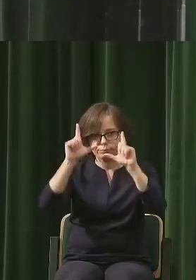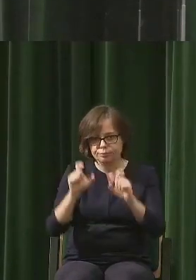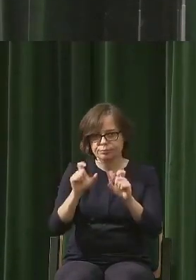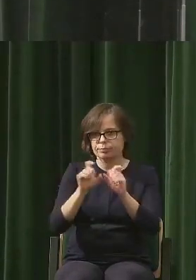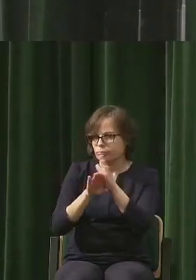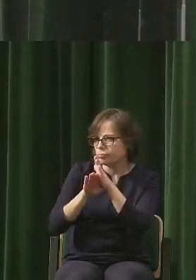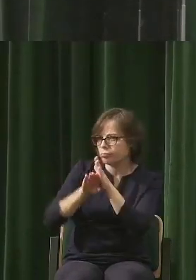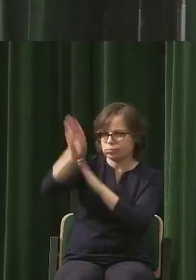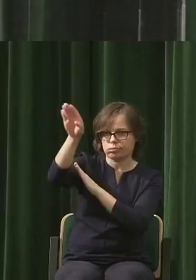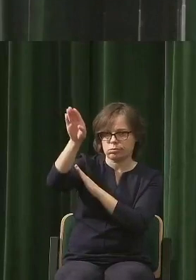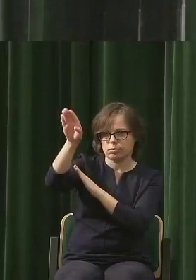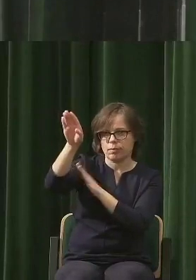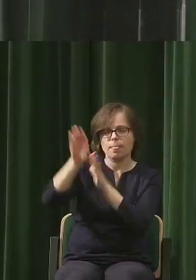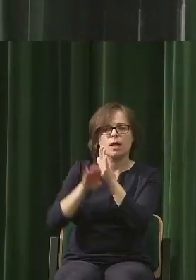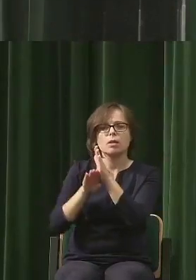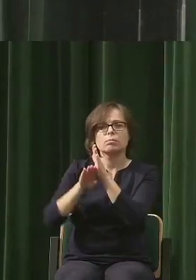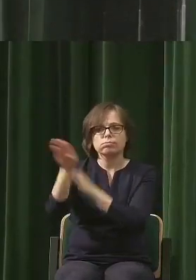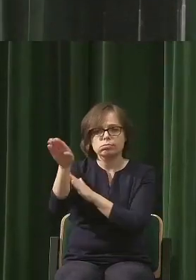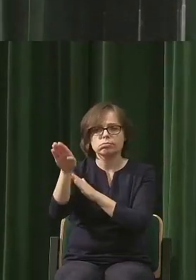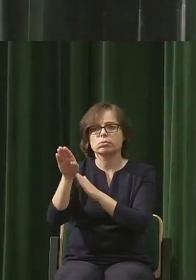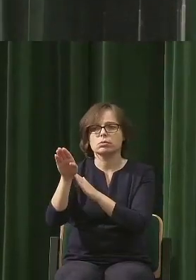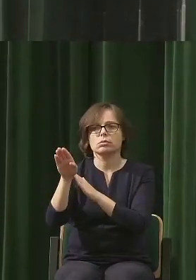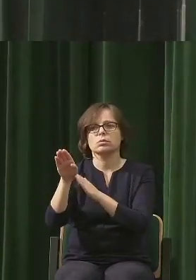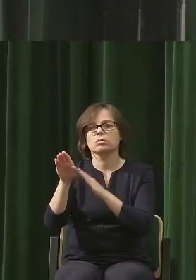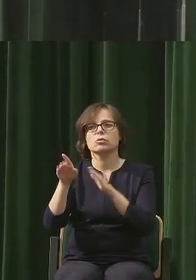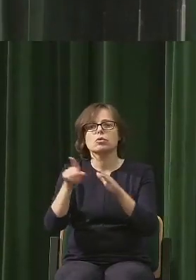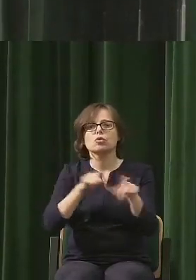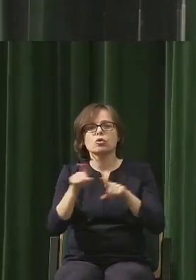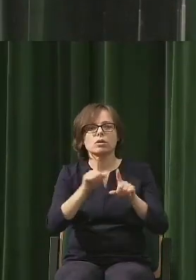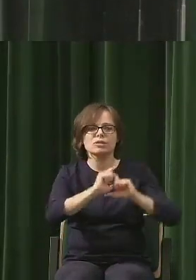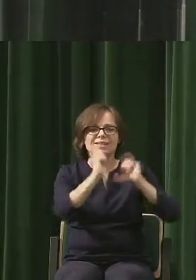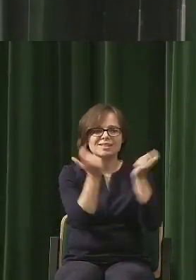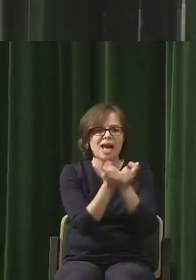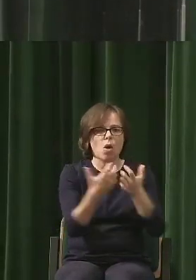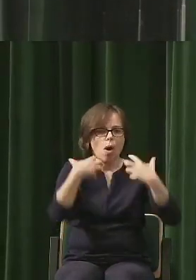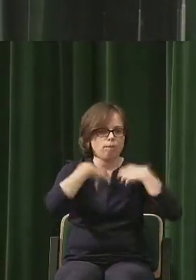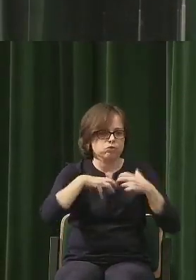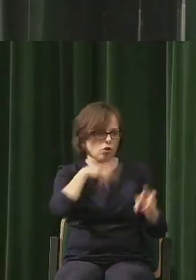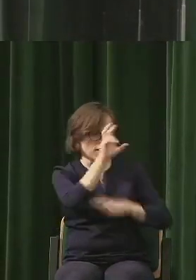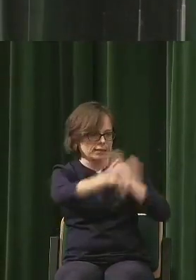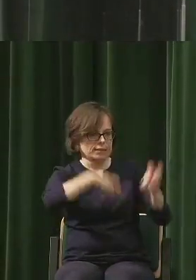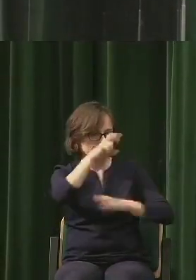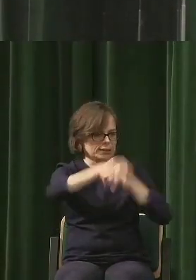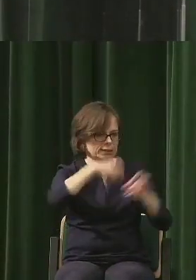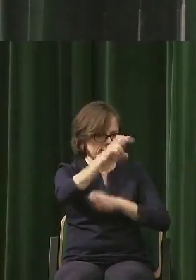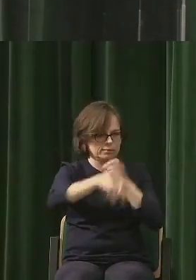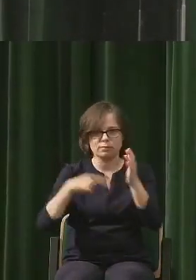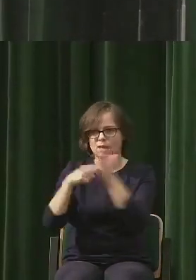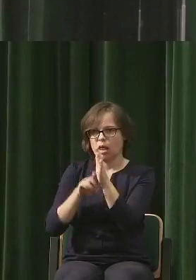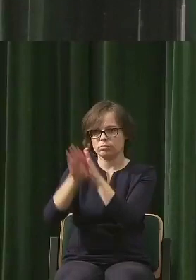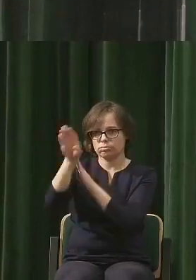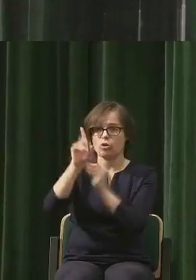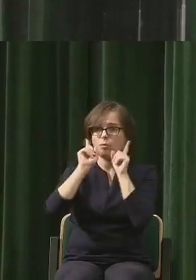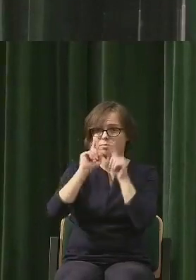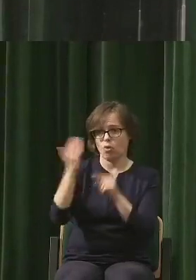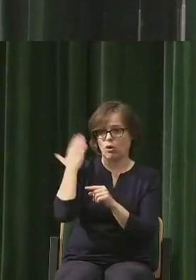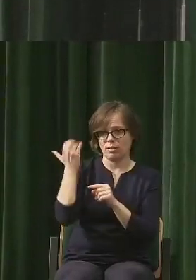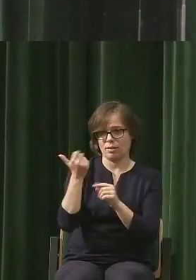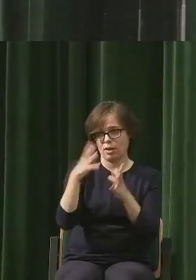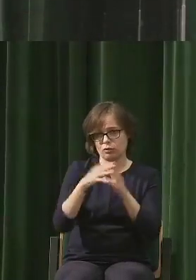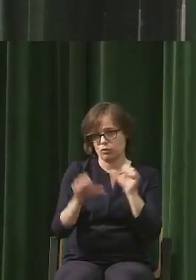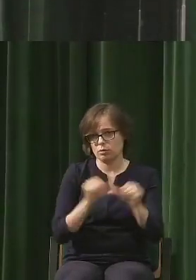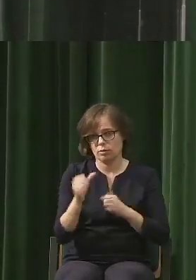wykładniczy, w sensie obciążający w stosunku do zasobów, stosunku do całego środowiska, w którym człowiek żyje, to jest sprawa ostatnich 10 lat i tak wcale być